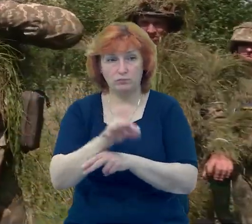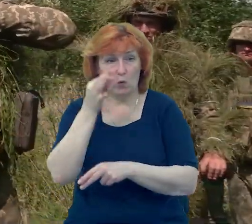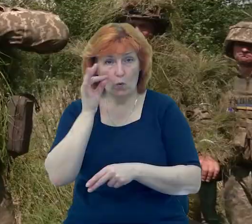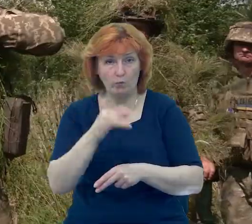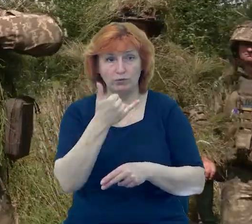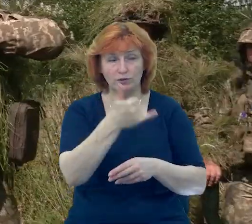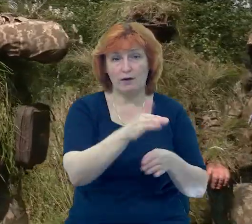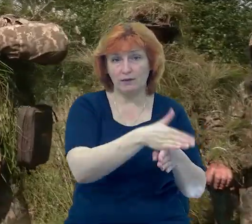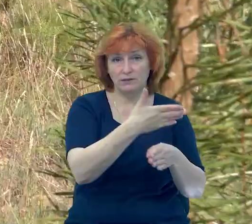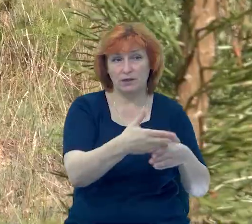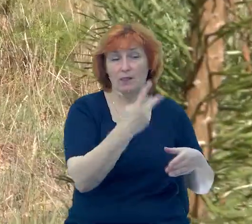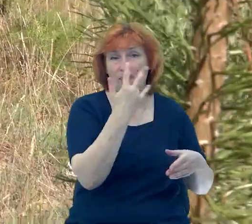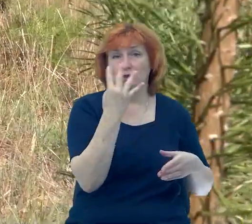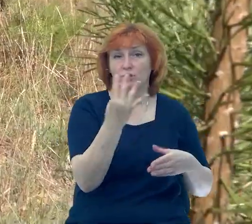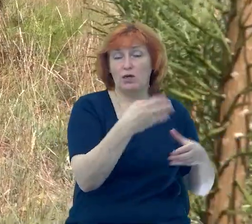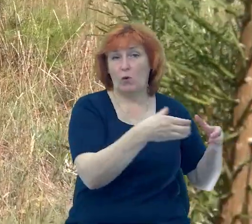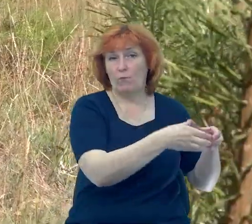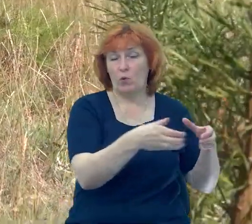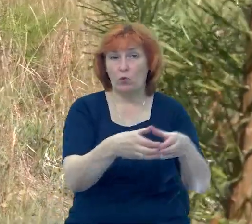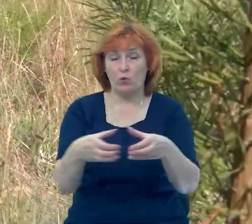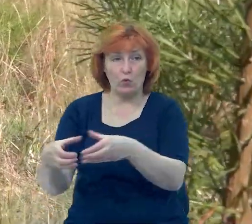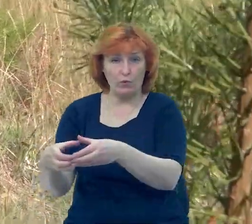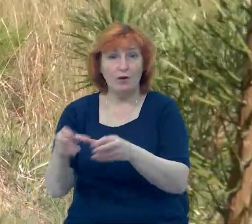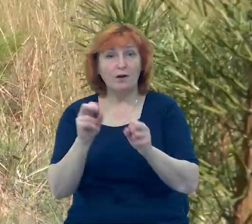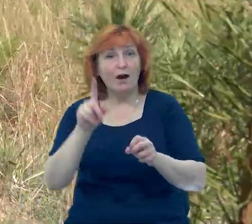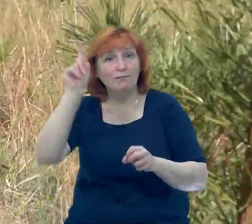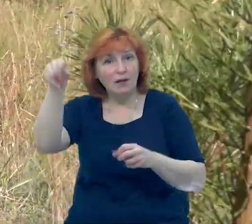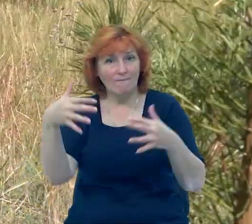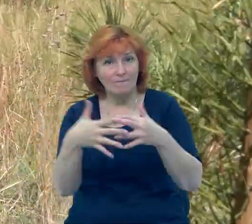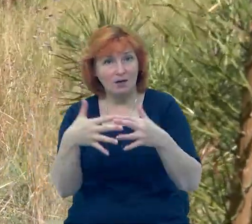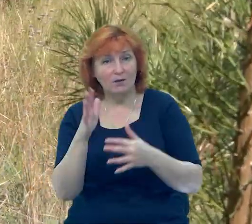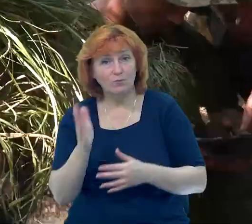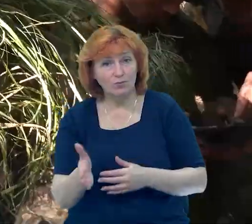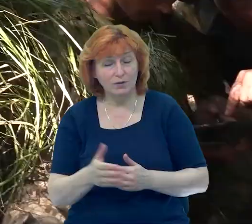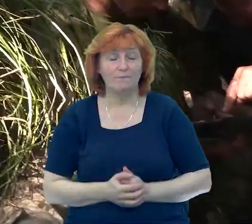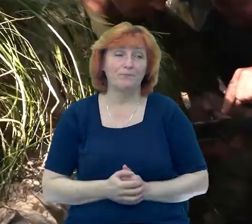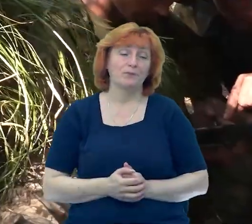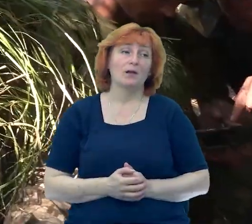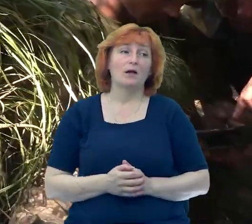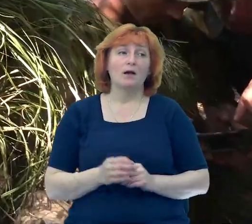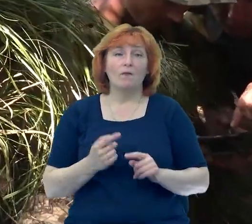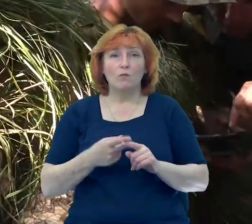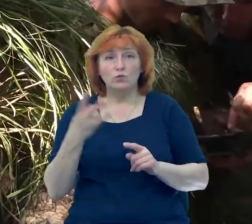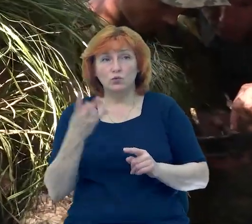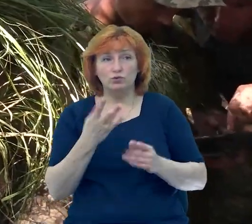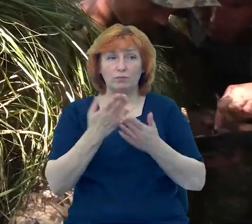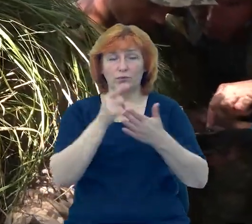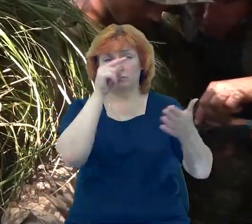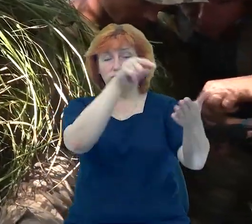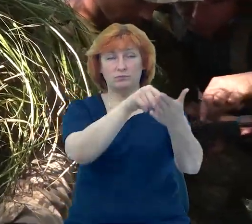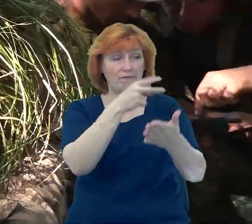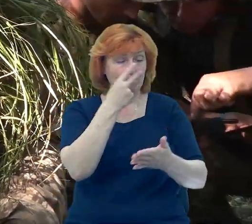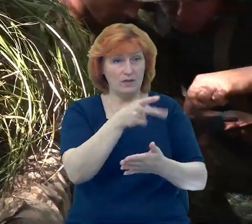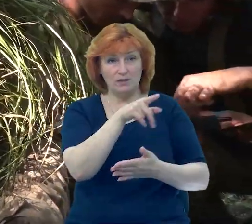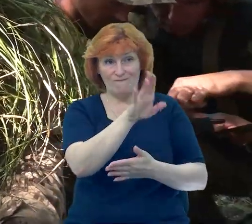на чотири групи і поставили завдання в умовах, наближених до бойових. На даний момент треба виявити условного противника в певному квадраті.